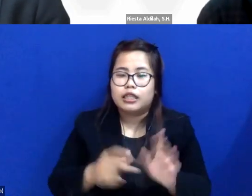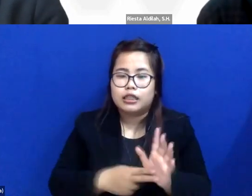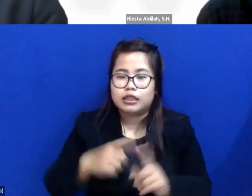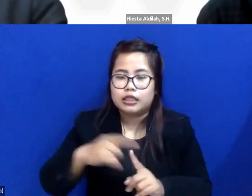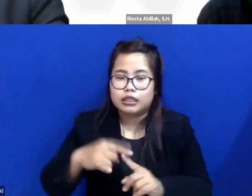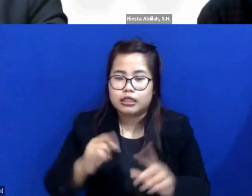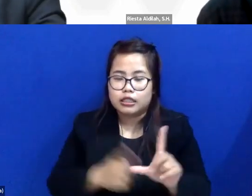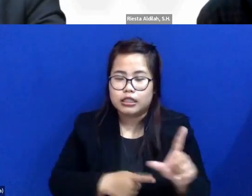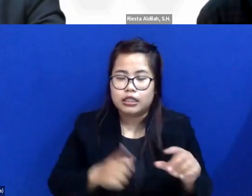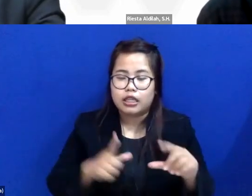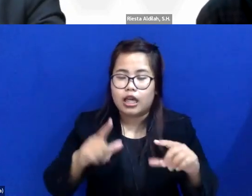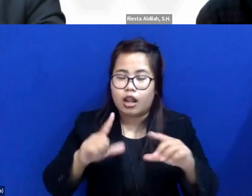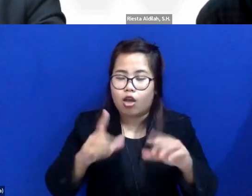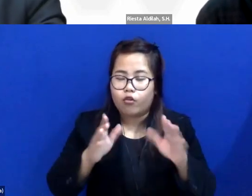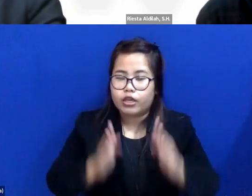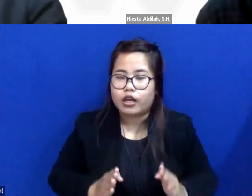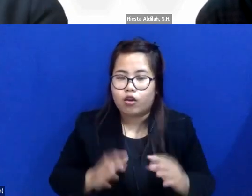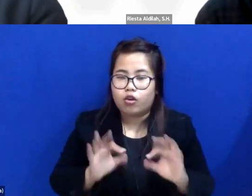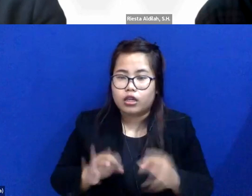Pertanyaan ini ditujukan untuk Mas Baim.